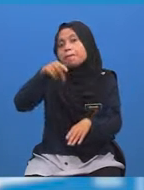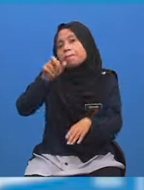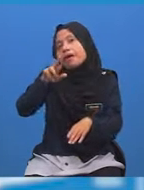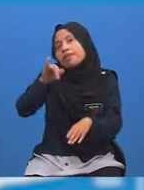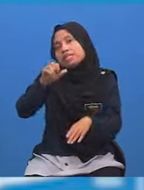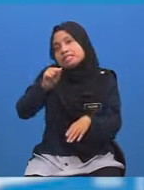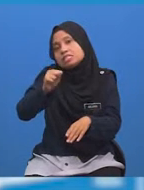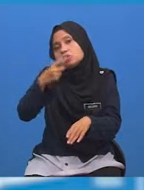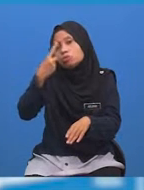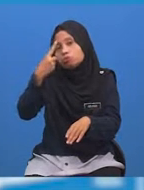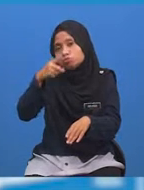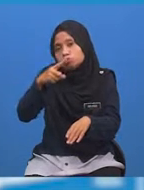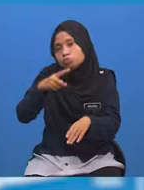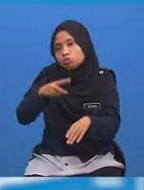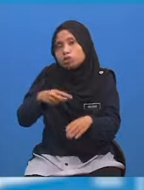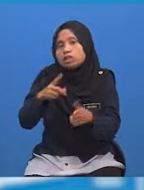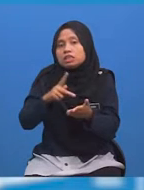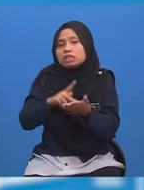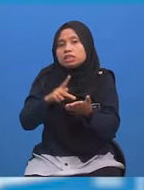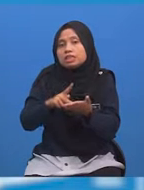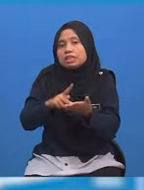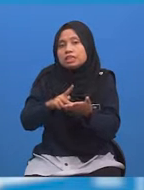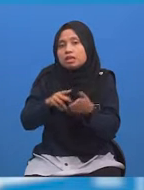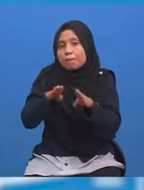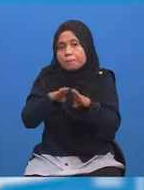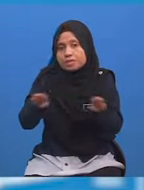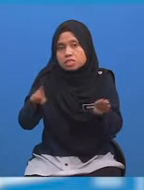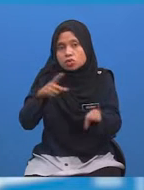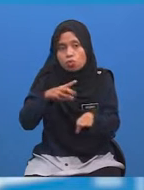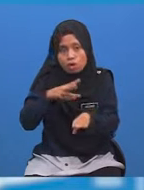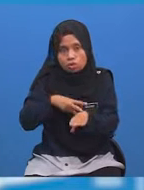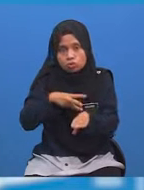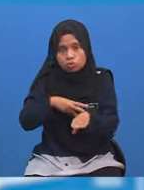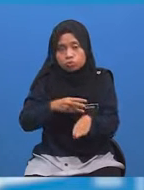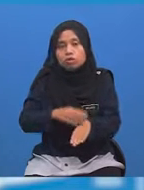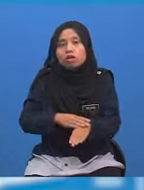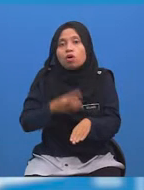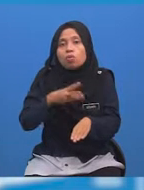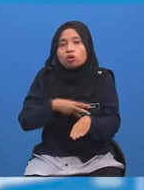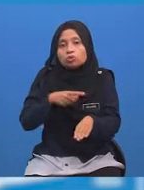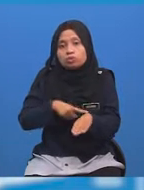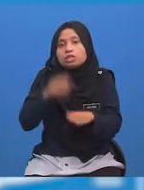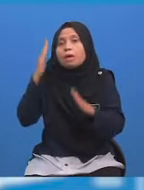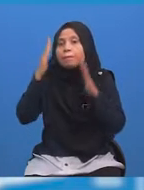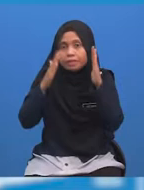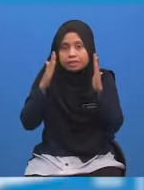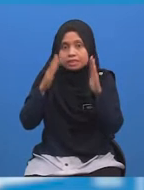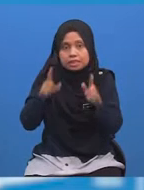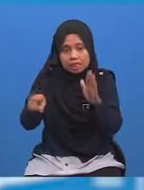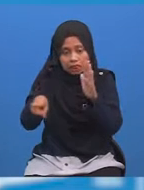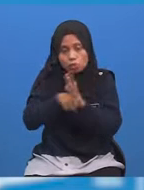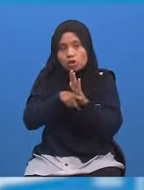Oleh itu Untuk mengira beza waktu di antara dua tempat ini Waktu di Malaysia